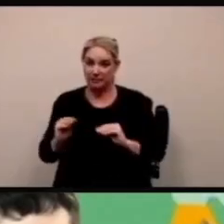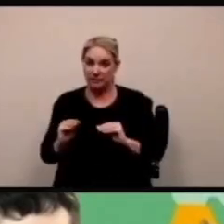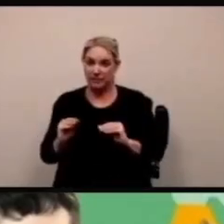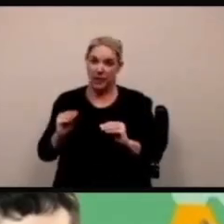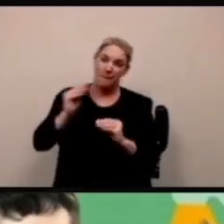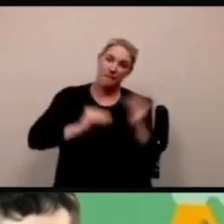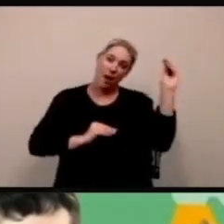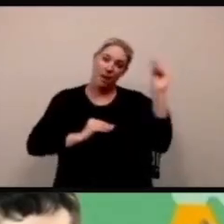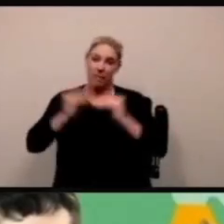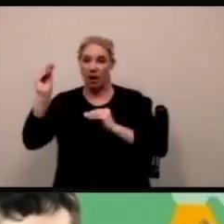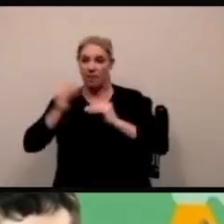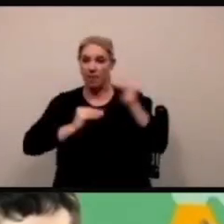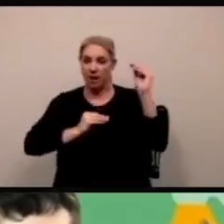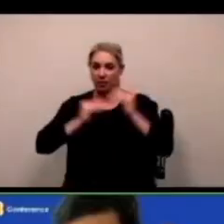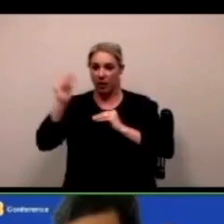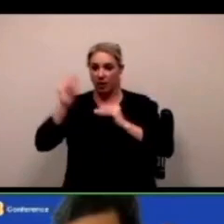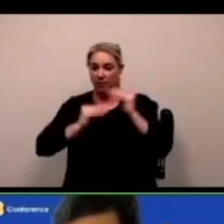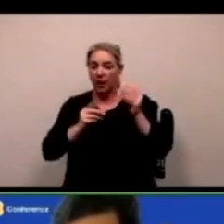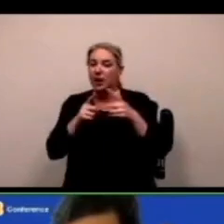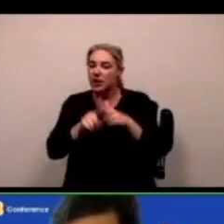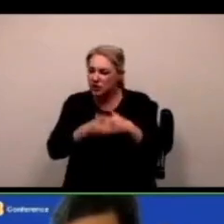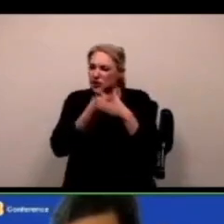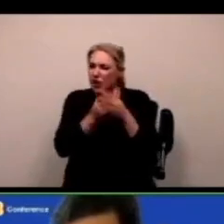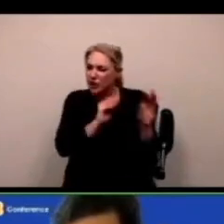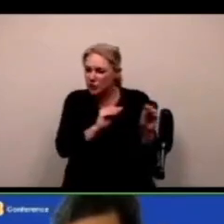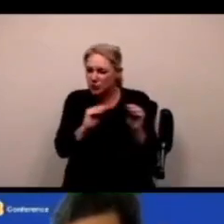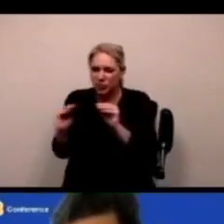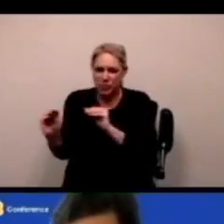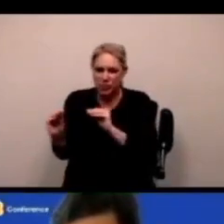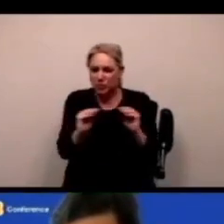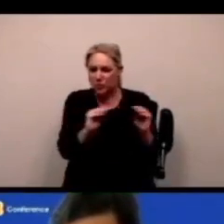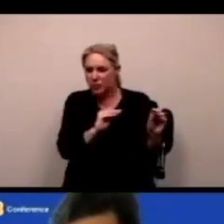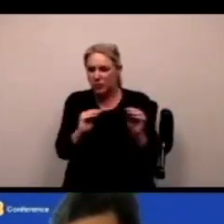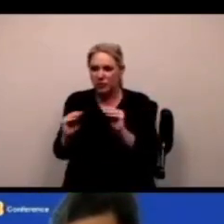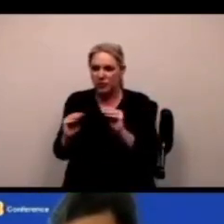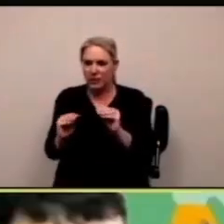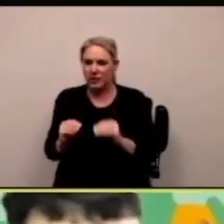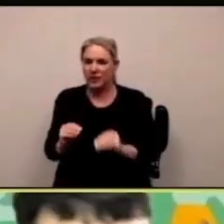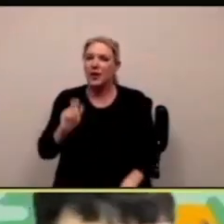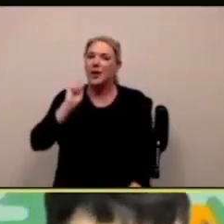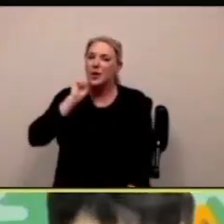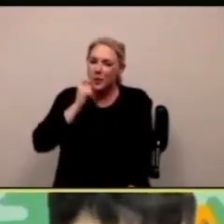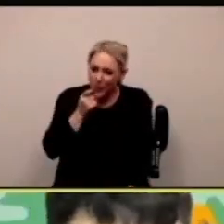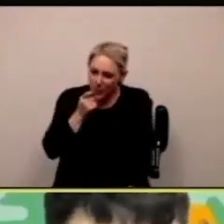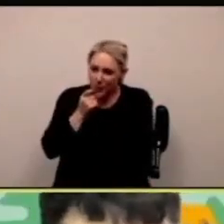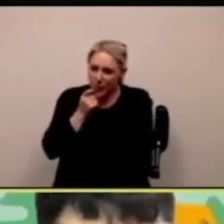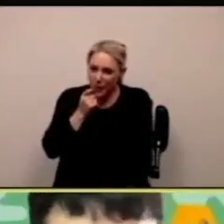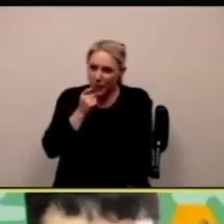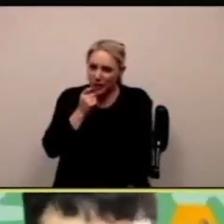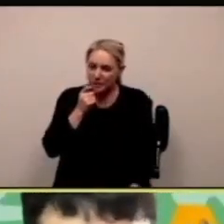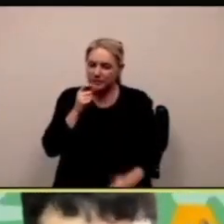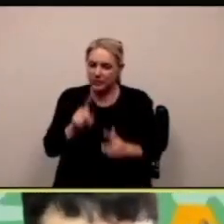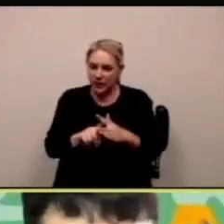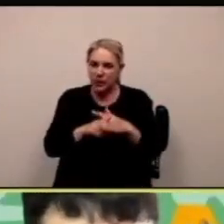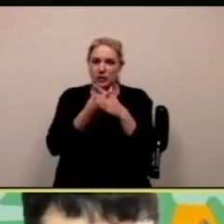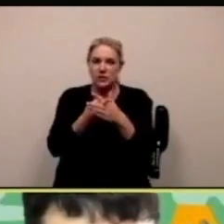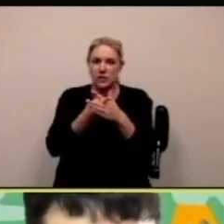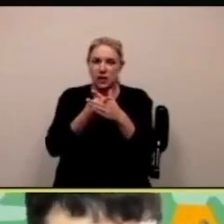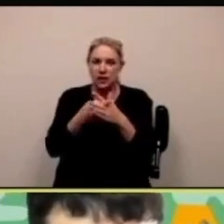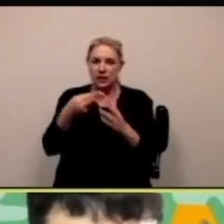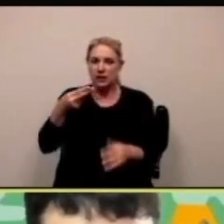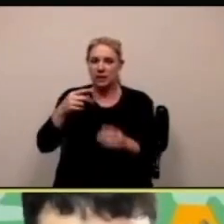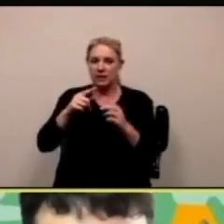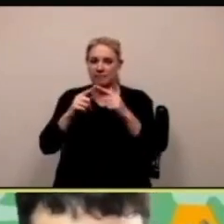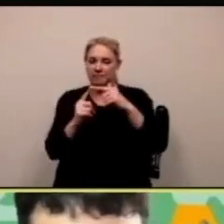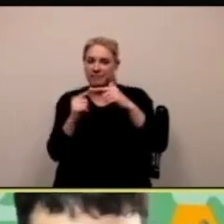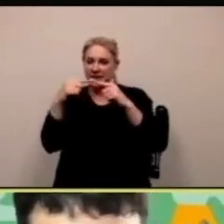buono molto interessante allora qua vediamo stanno spingendo l'uno all'altro cominciamoli a